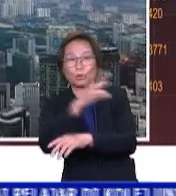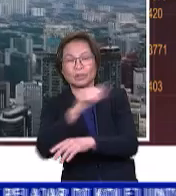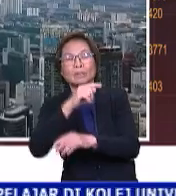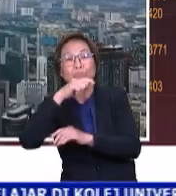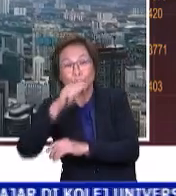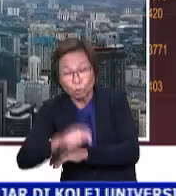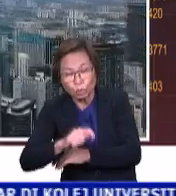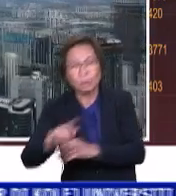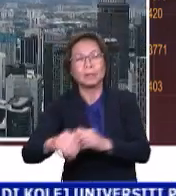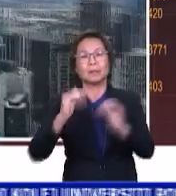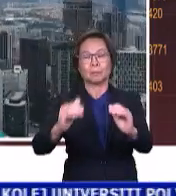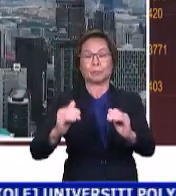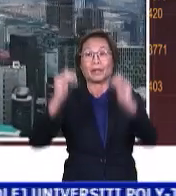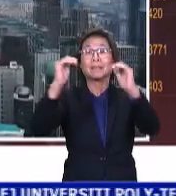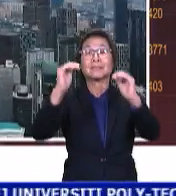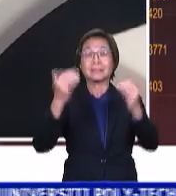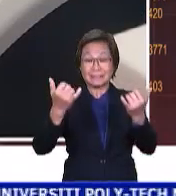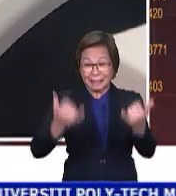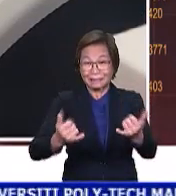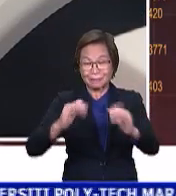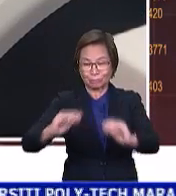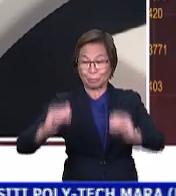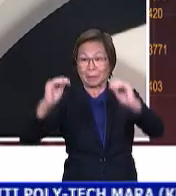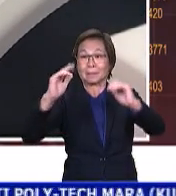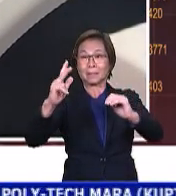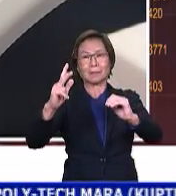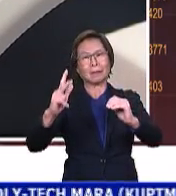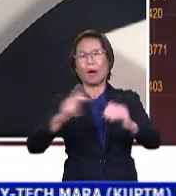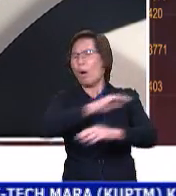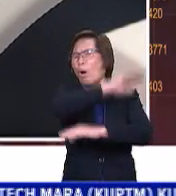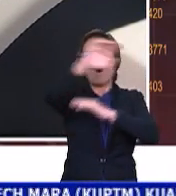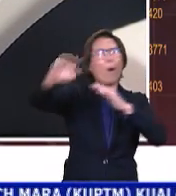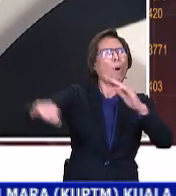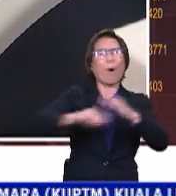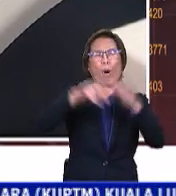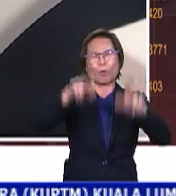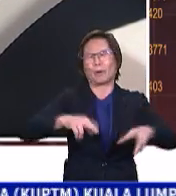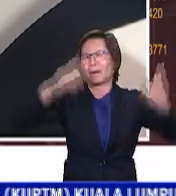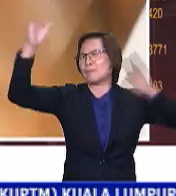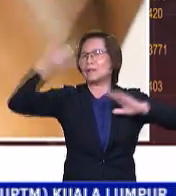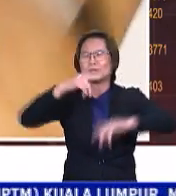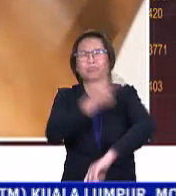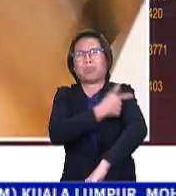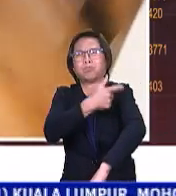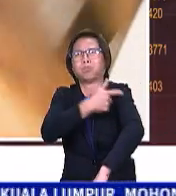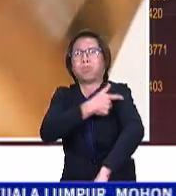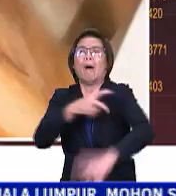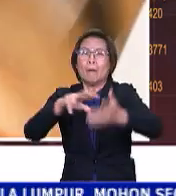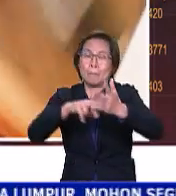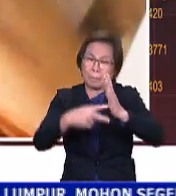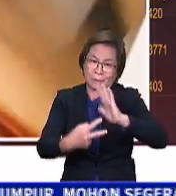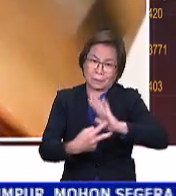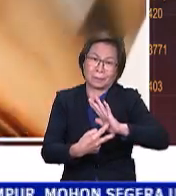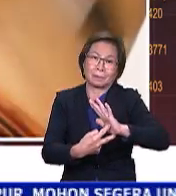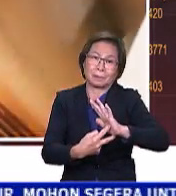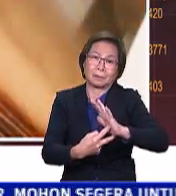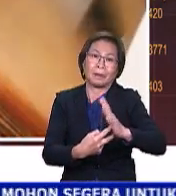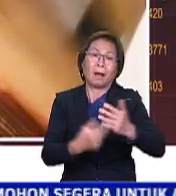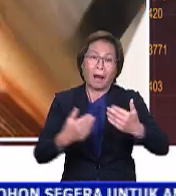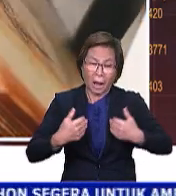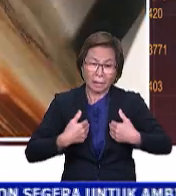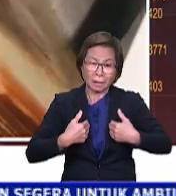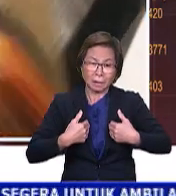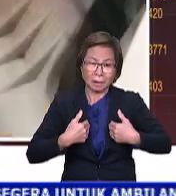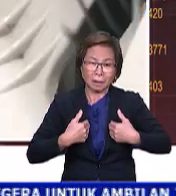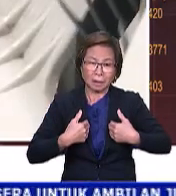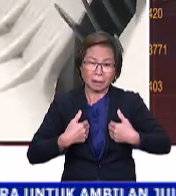warga emas. Sekarang ini, kepada semua rakyat Malaysia. Jadi, berarti di mana ada